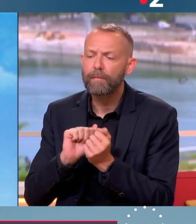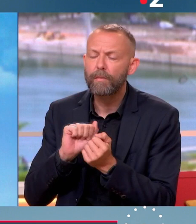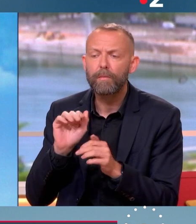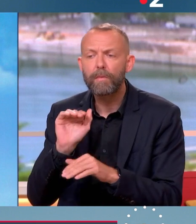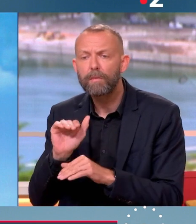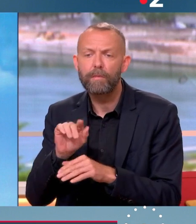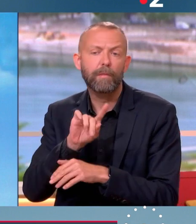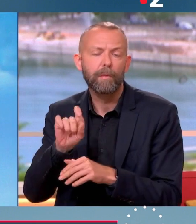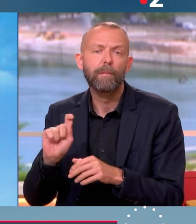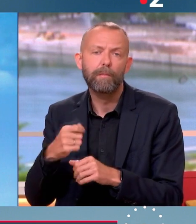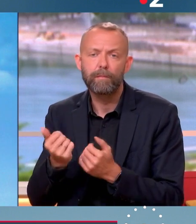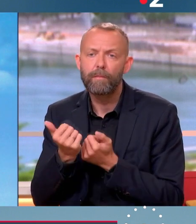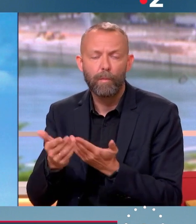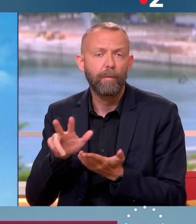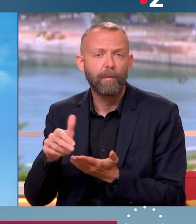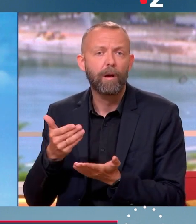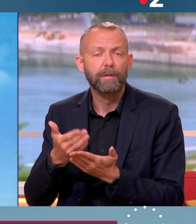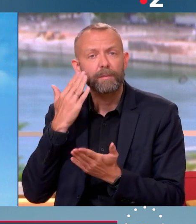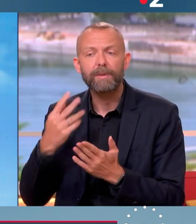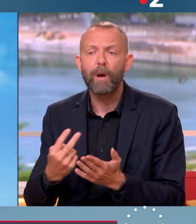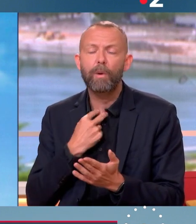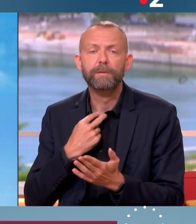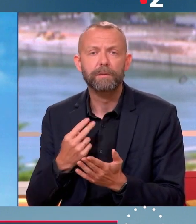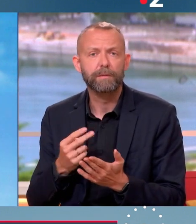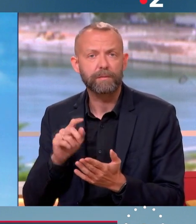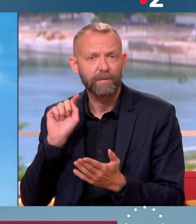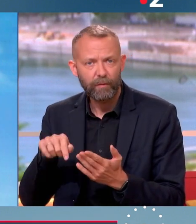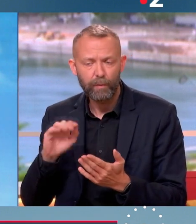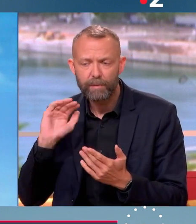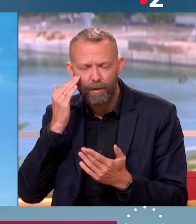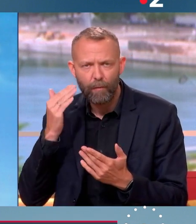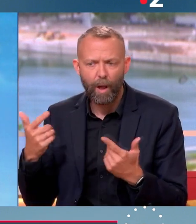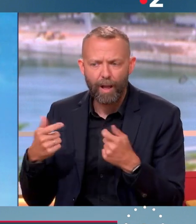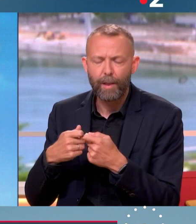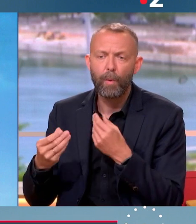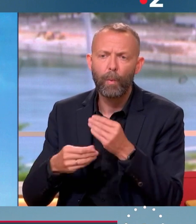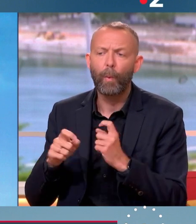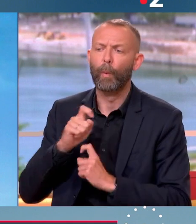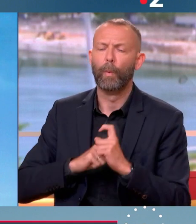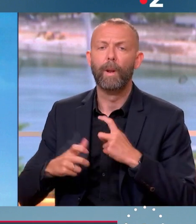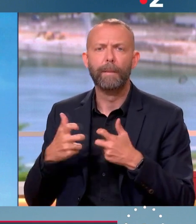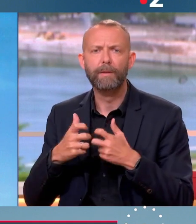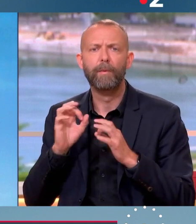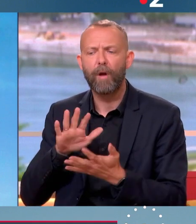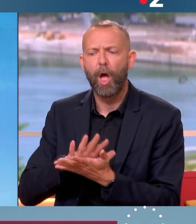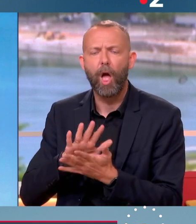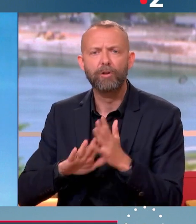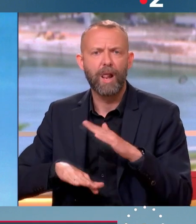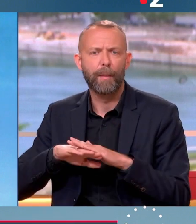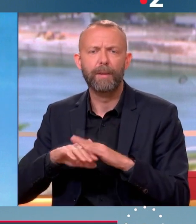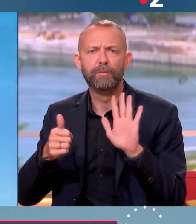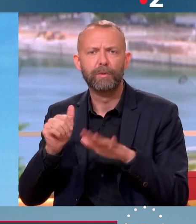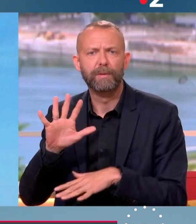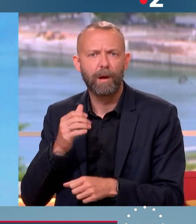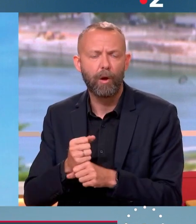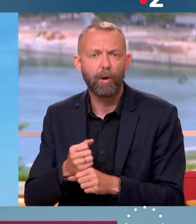sera évidemment mise sur la table, il faut savoir adapter, voire reculer, par exemple, sur la limite d'âge à 65 ans ? C